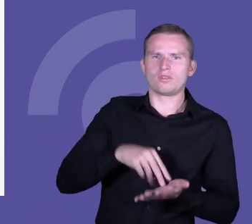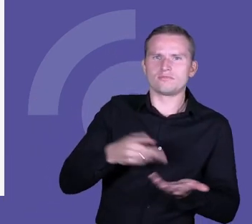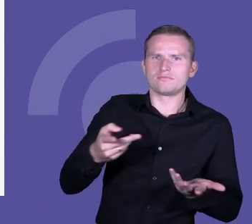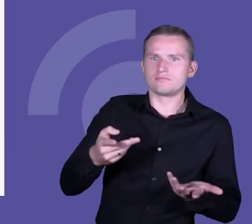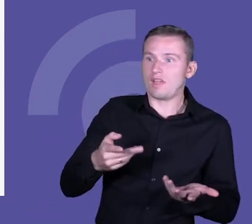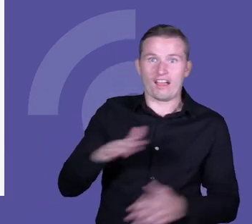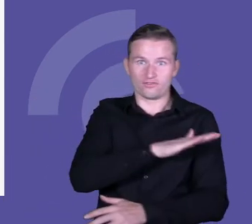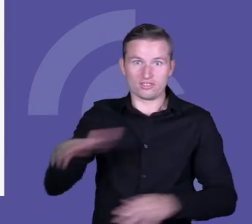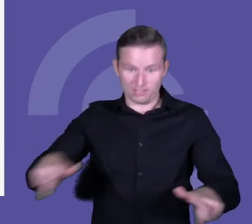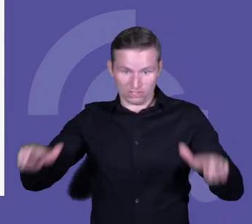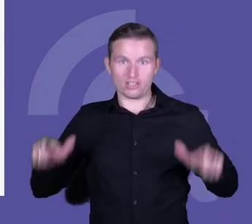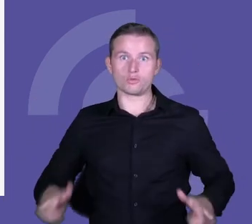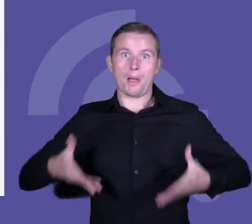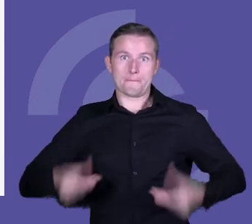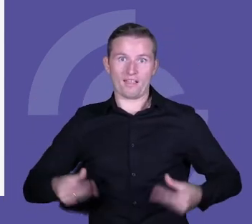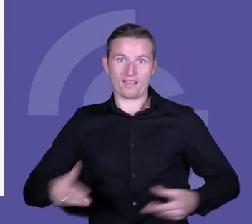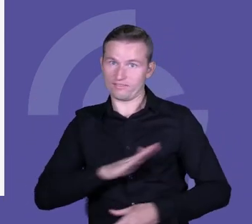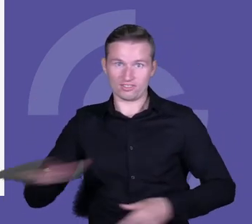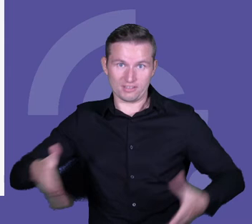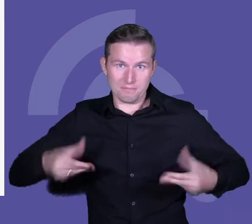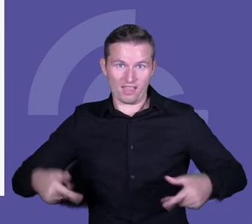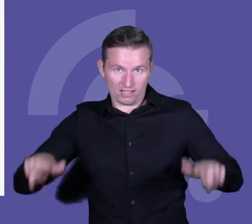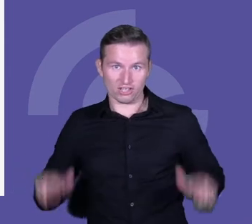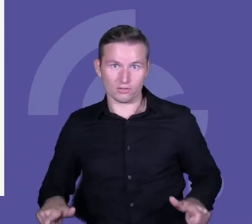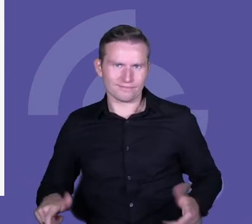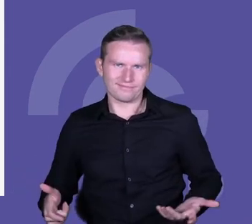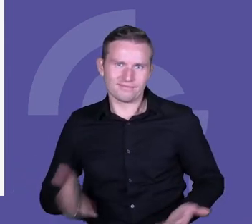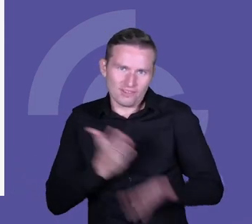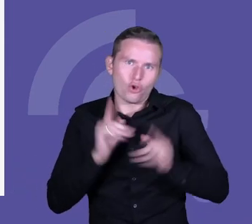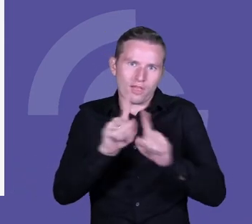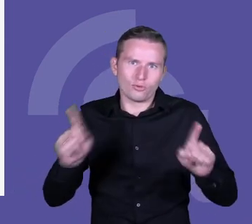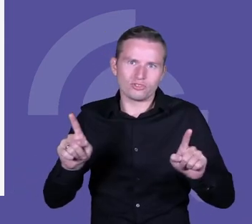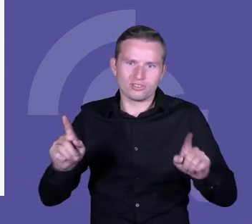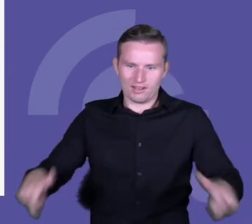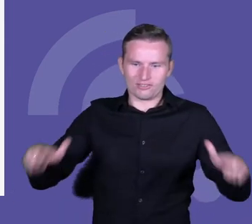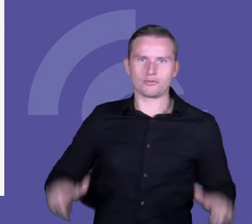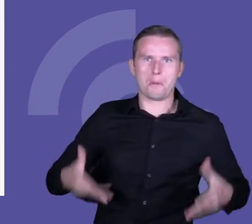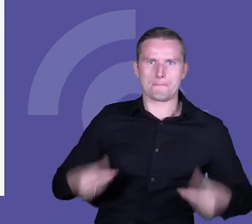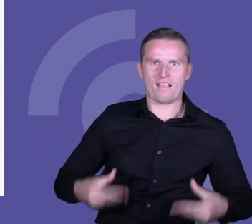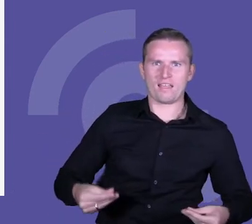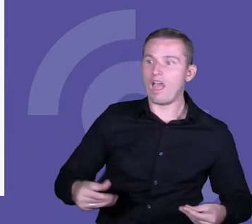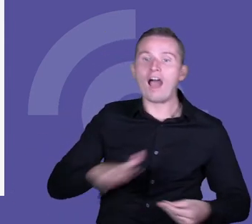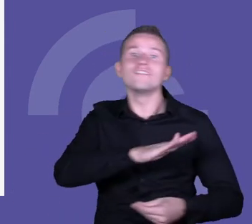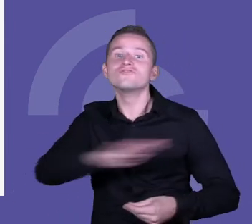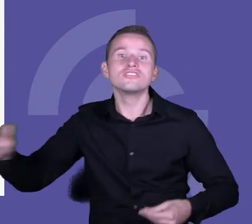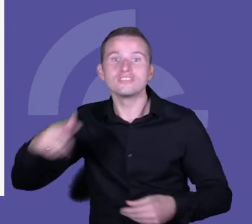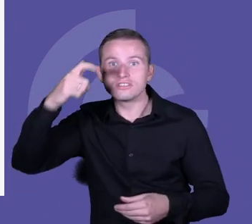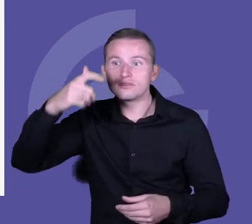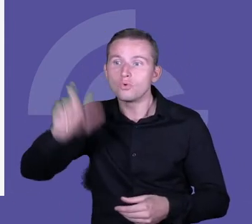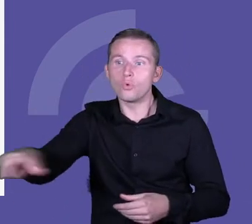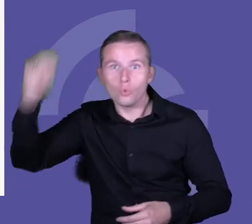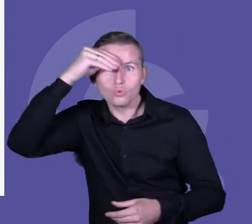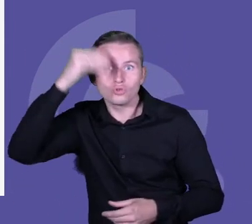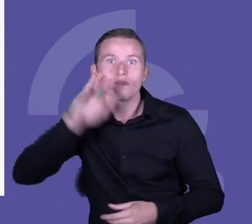Wszyscy? No nie wiem, tylko jeden, nie? A to co, to jest symboliczne jakoś? Nie? Ciekawe, proste, nie? Ale